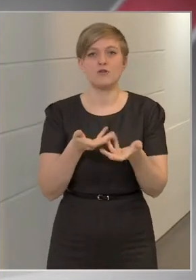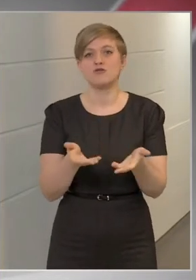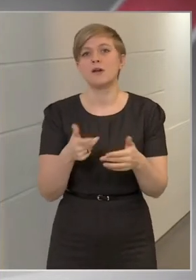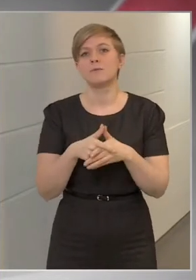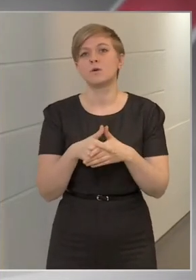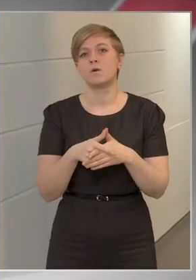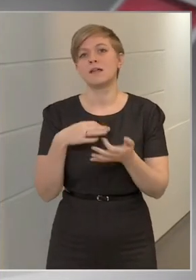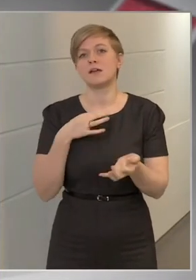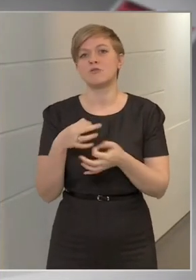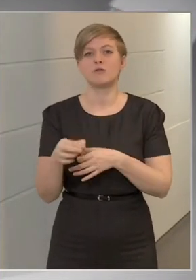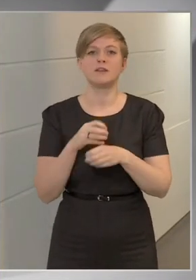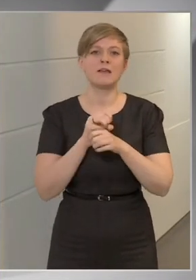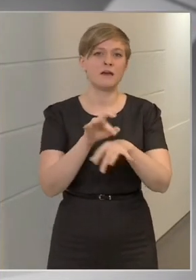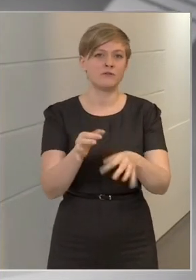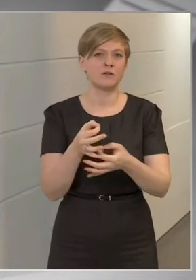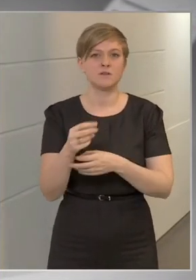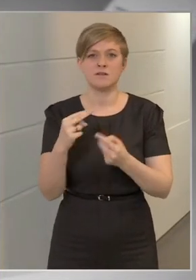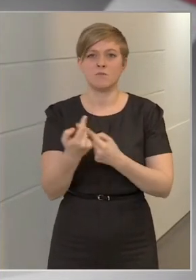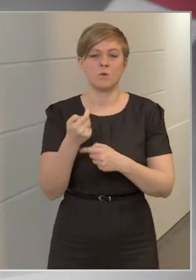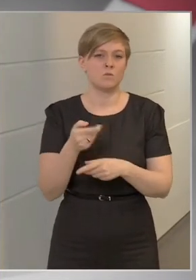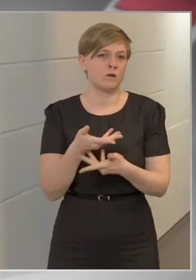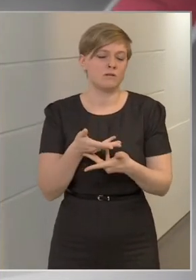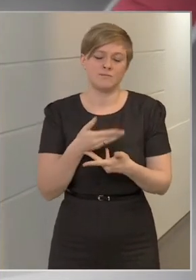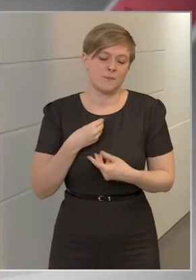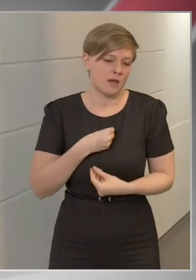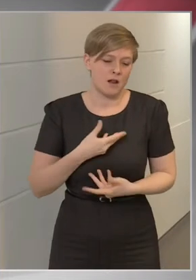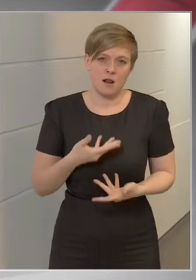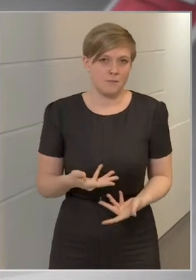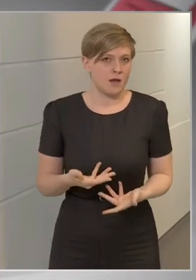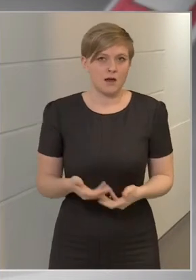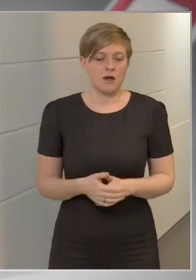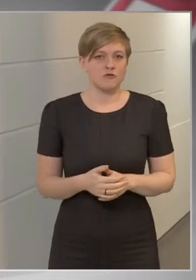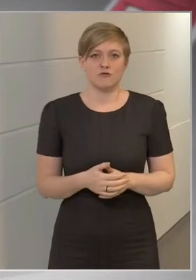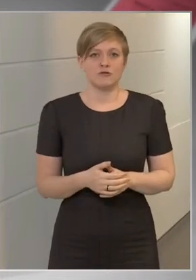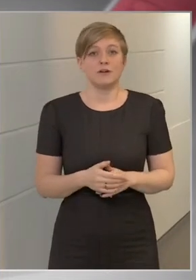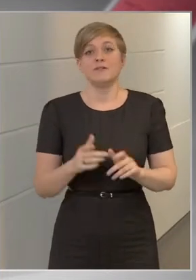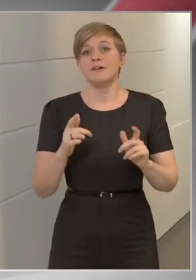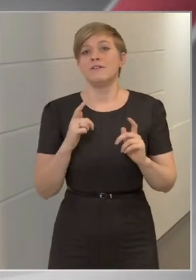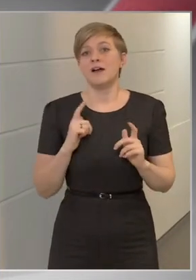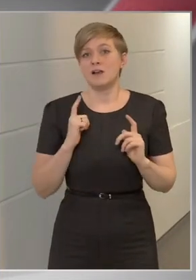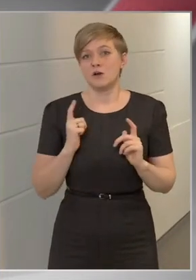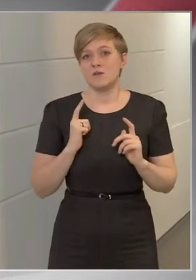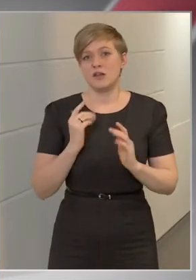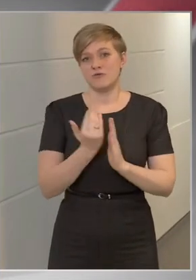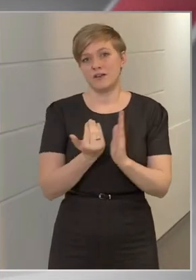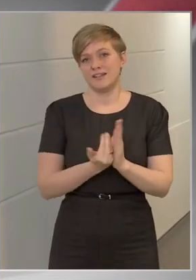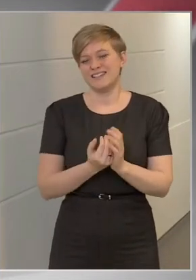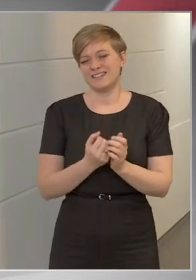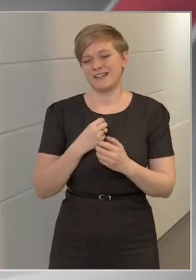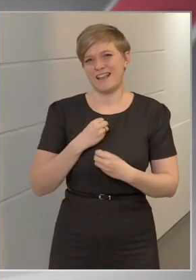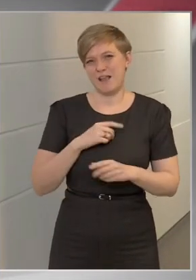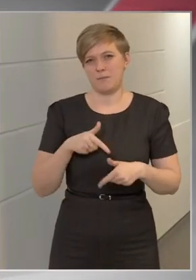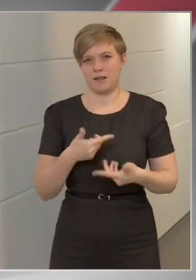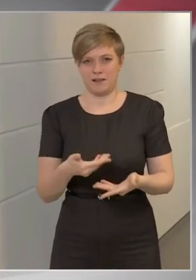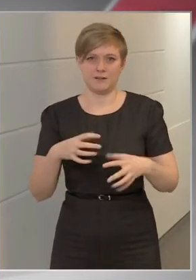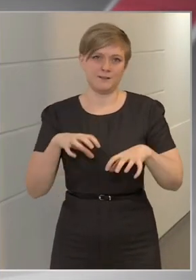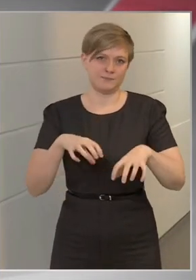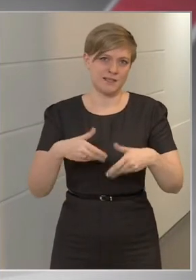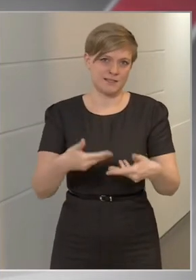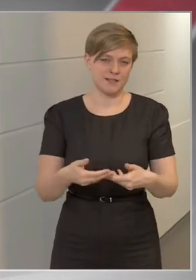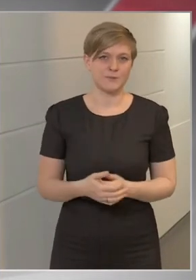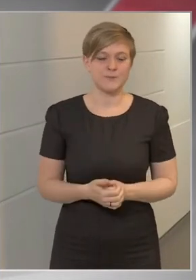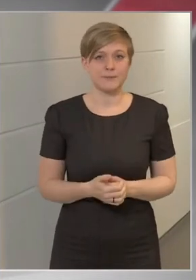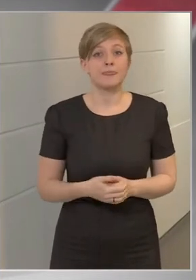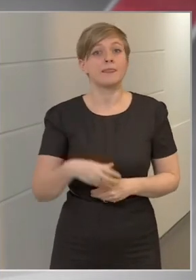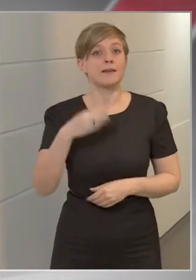közegészségügyi vagy járványügyi szempontból nem kellemes, és a várakozás feltételeit is nyilván kényelmetlené teszi. Tehát